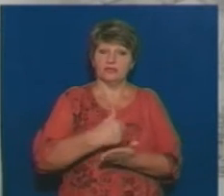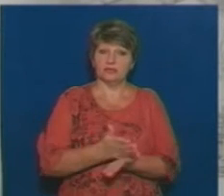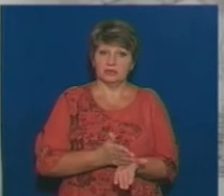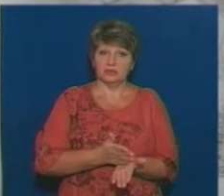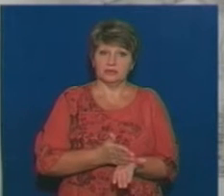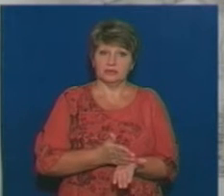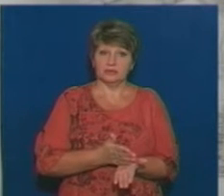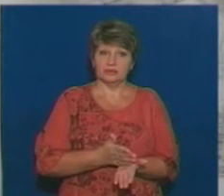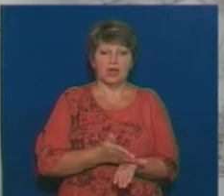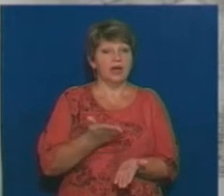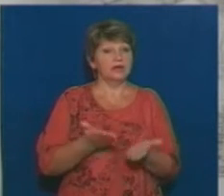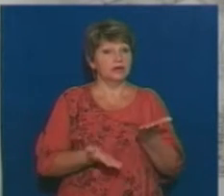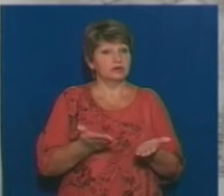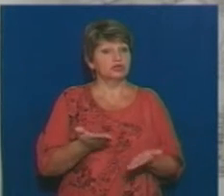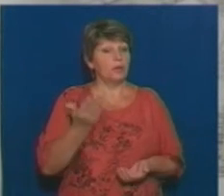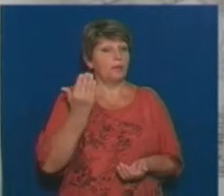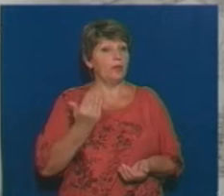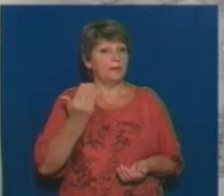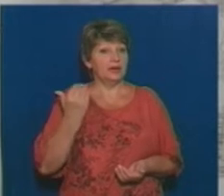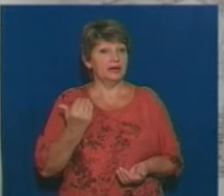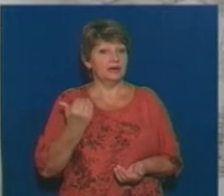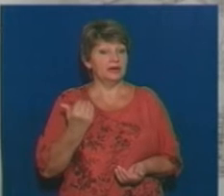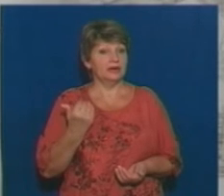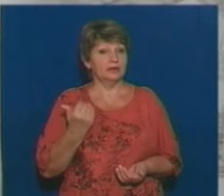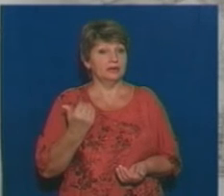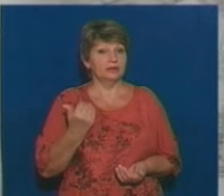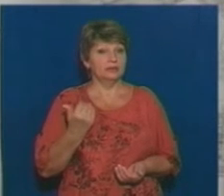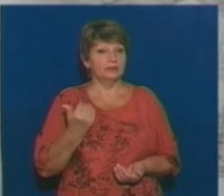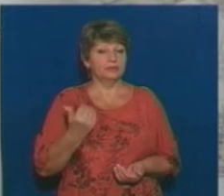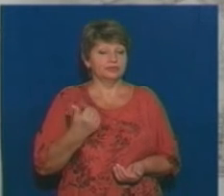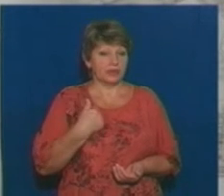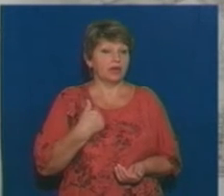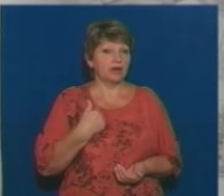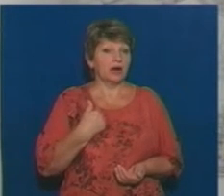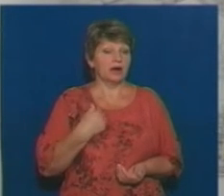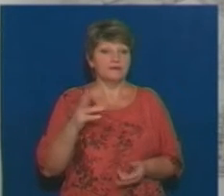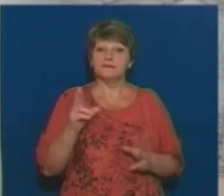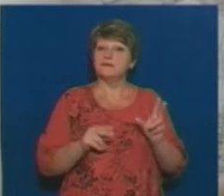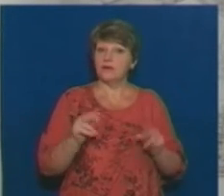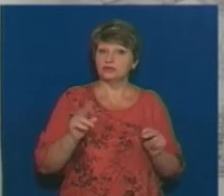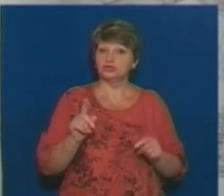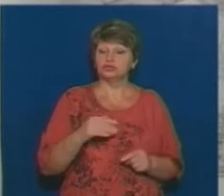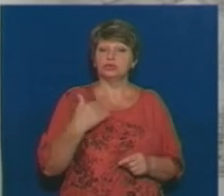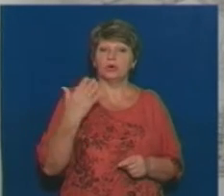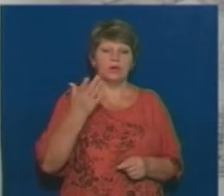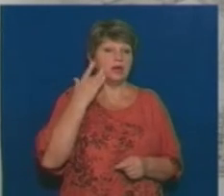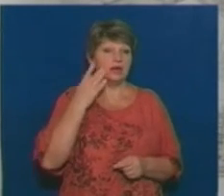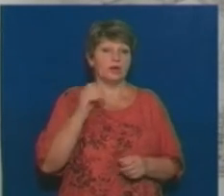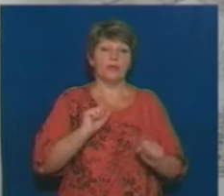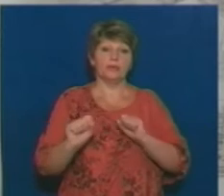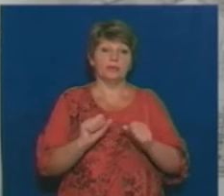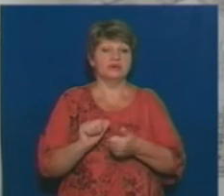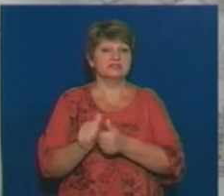якщо попередньо я вважав, що її дуже легко замінити, і,